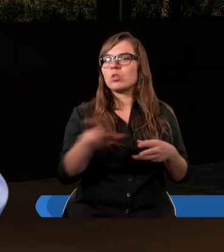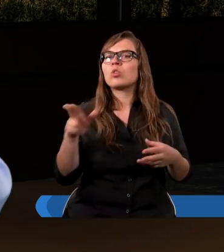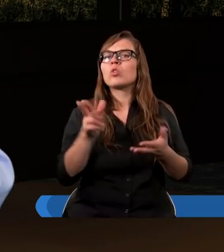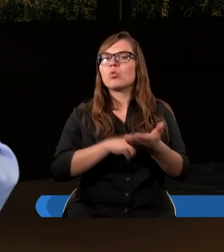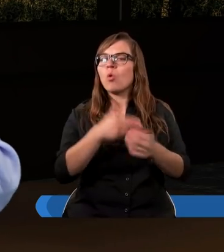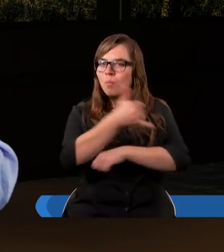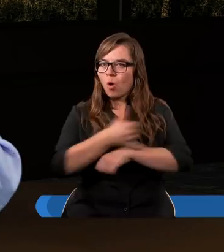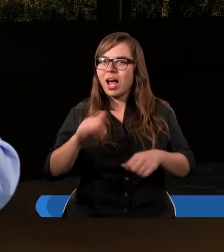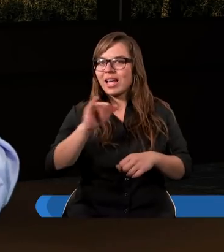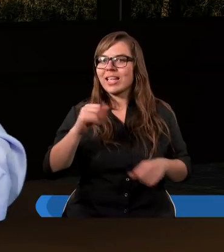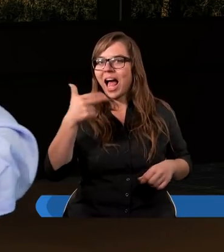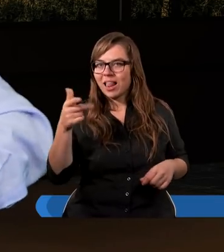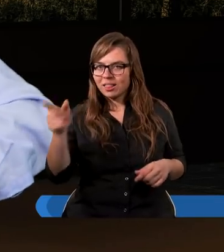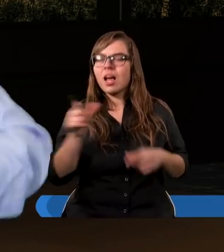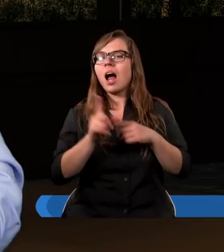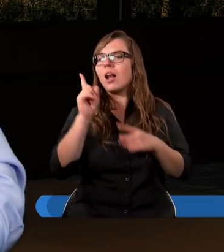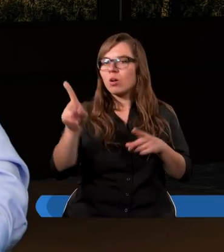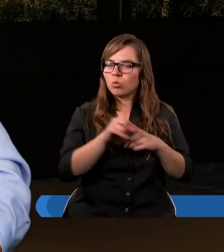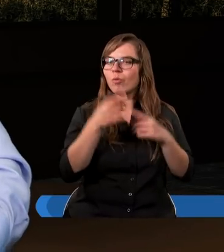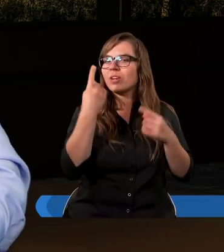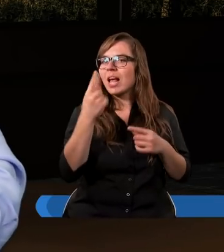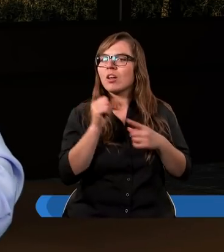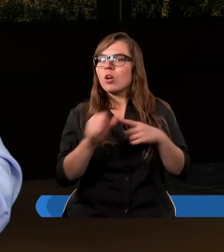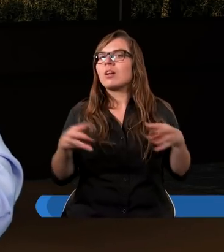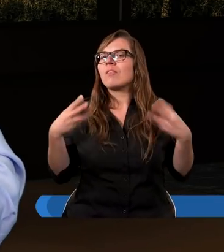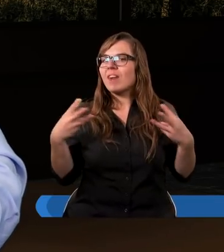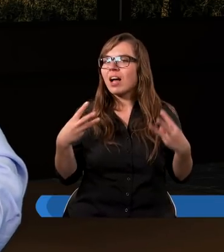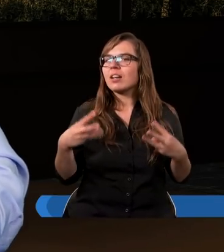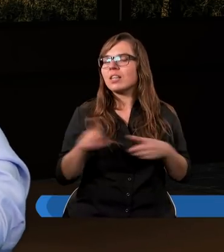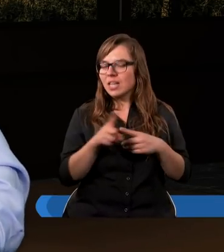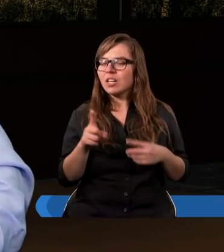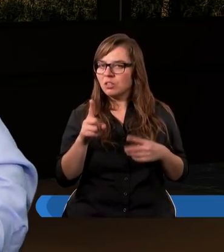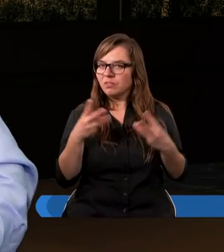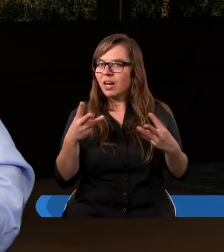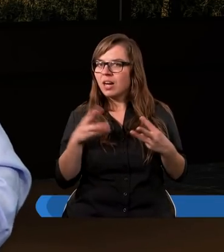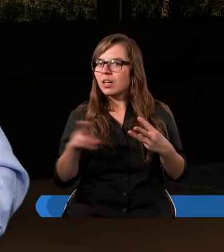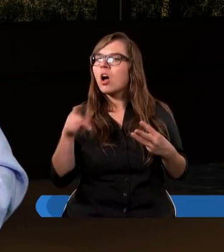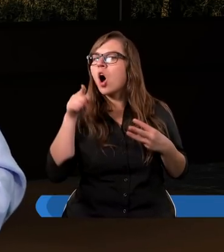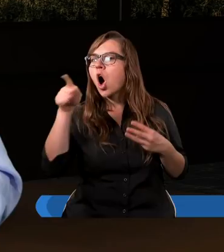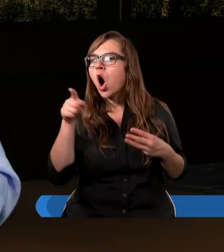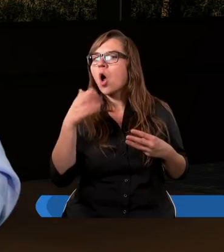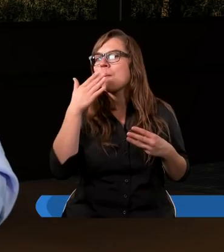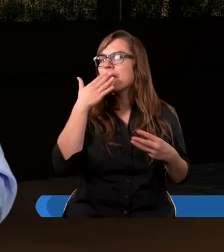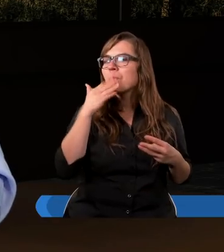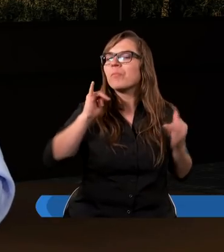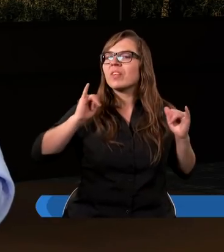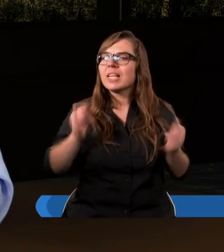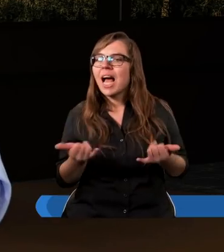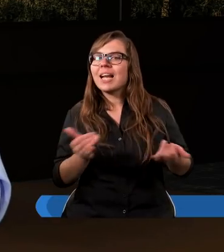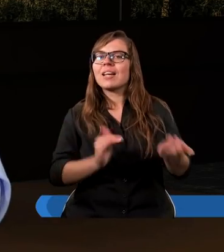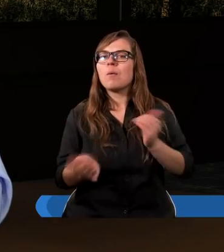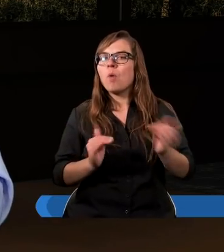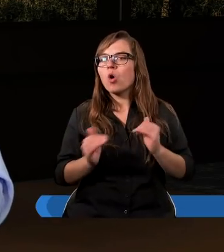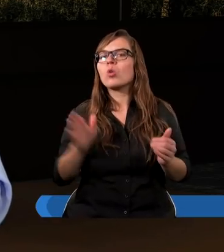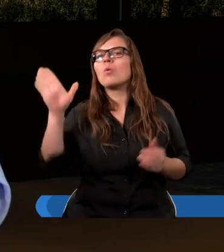podkreśliłeś, a również jeszcze jedno jest też istotne, że on mówił, w jaki sposób